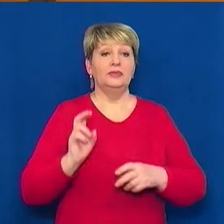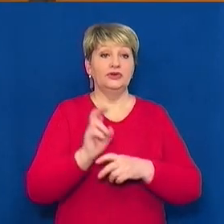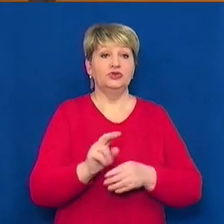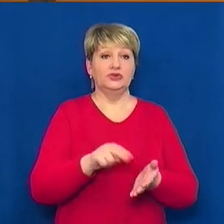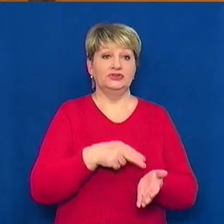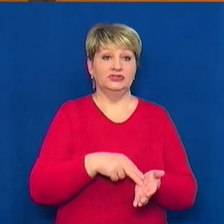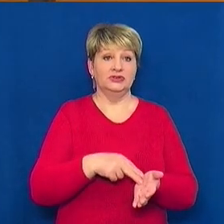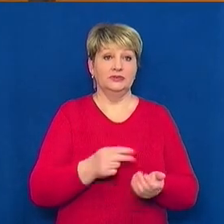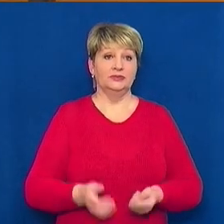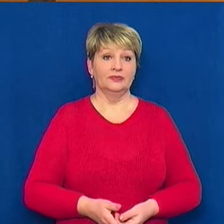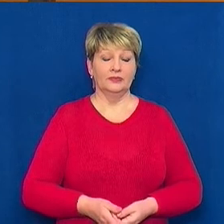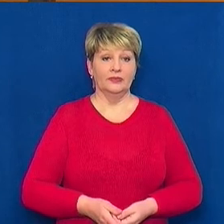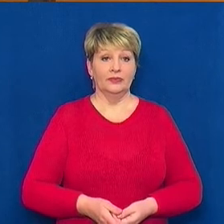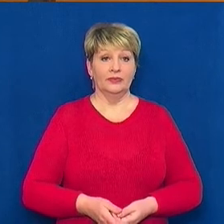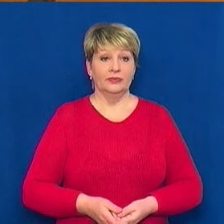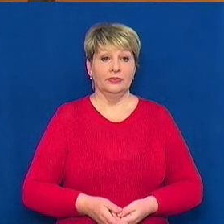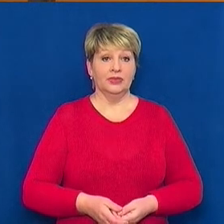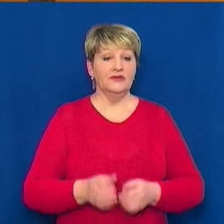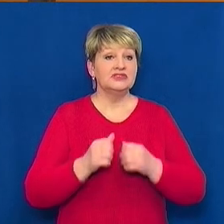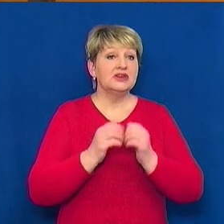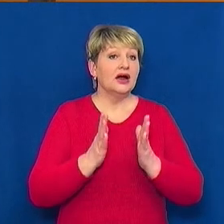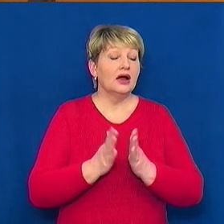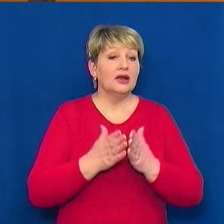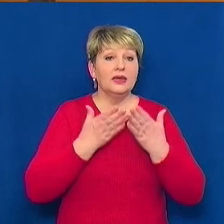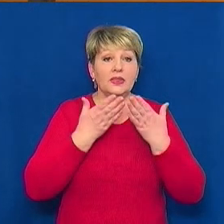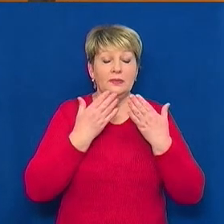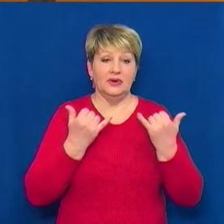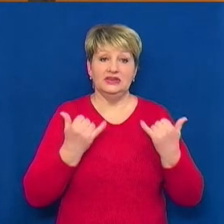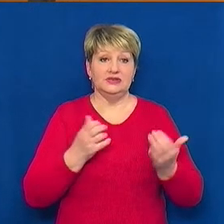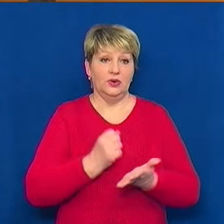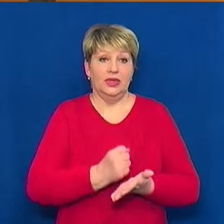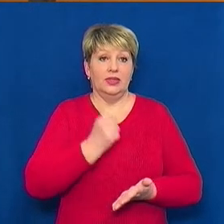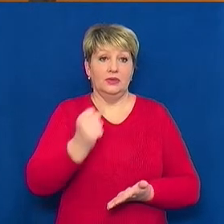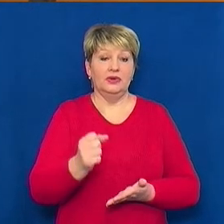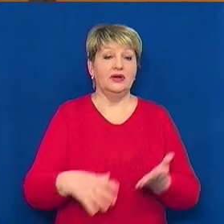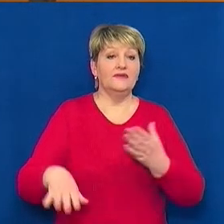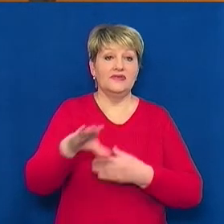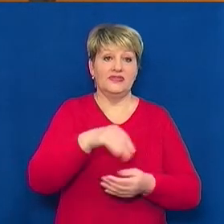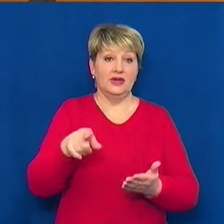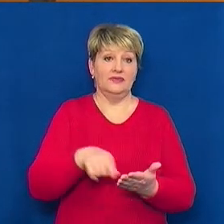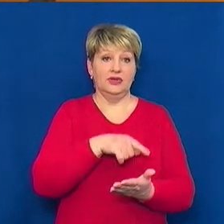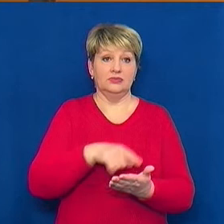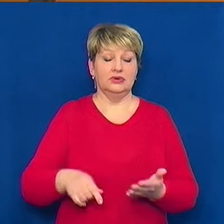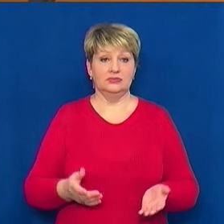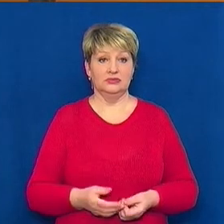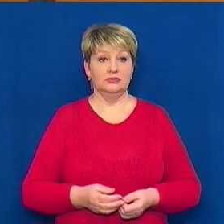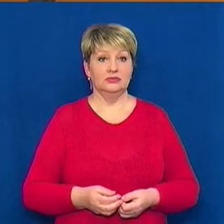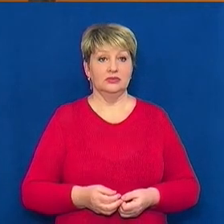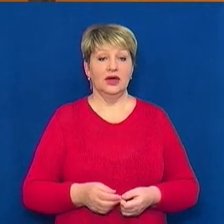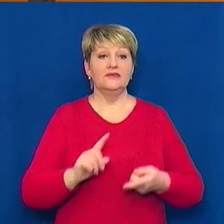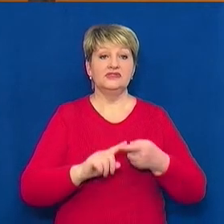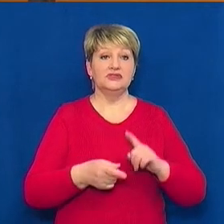Скажіть, ви в монастирище? Взагалі немає відправлень, все відмінено. І ніяк? В зв'язку з карантином.